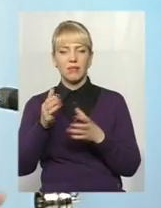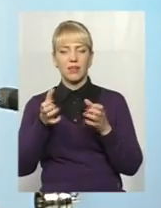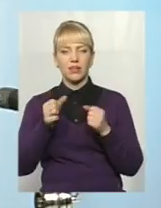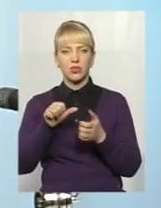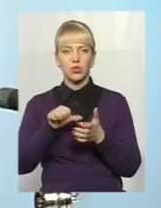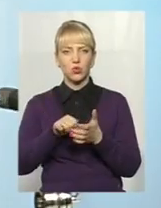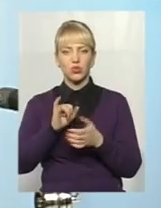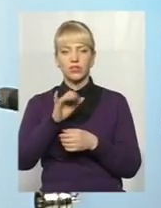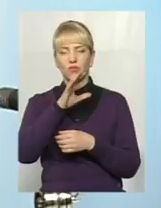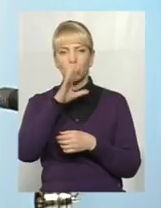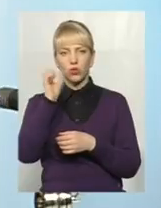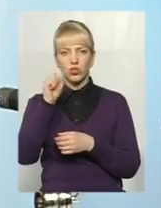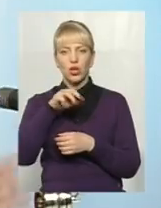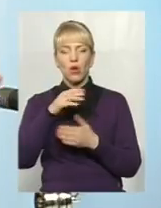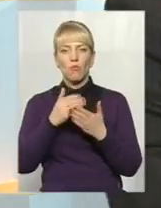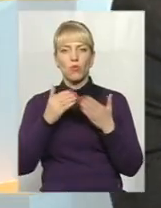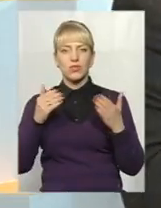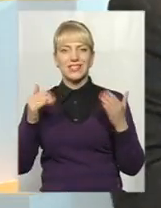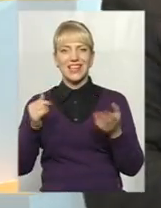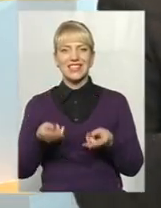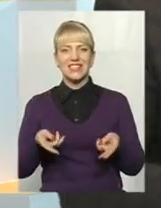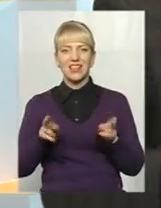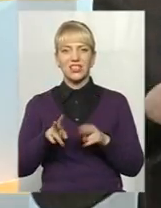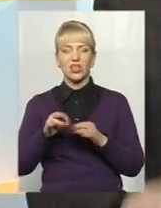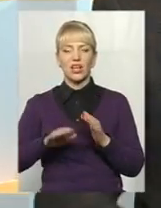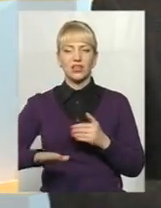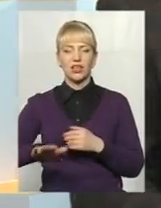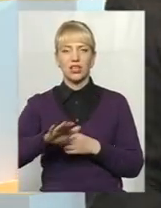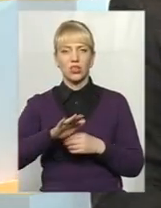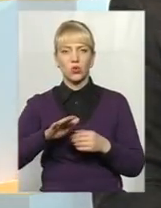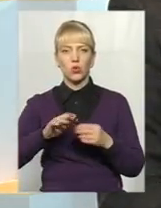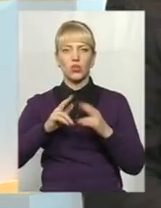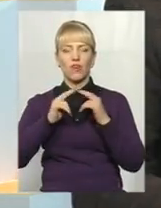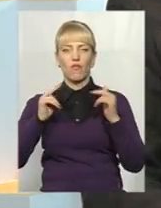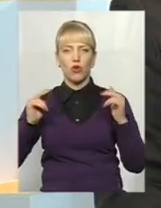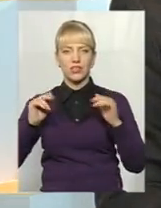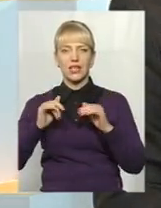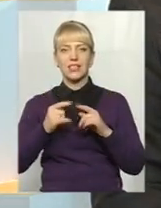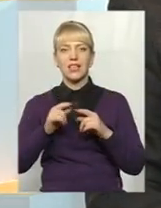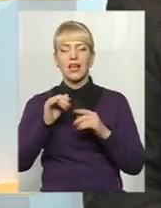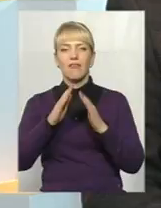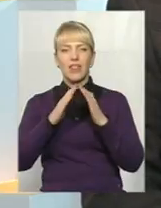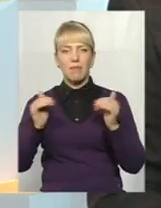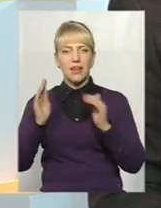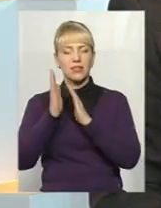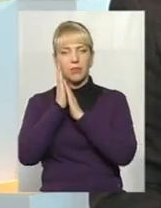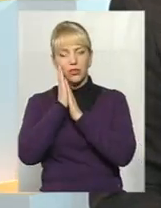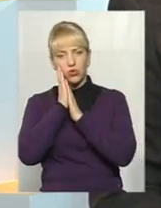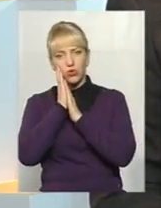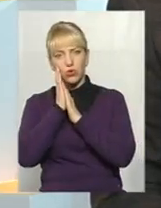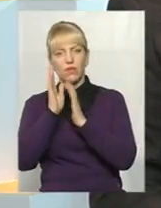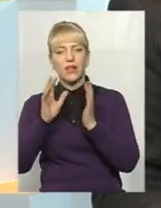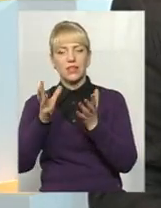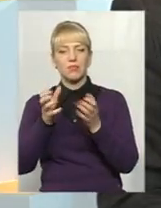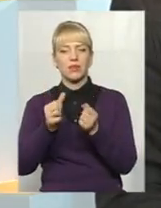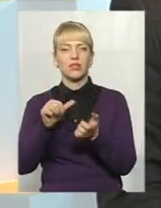і уночі музеїв, і залишитися на території фортеці, в наметі переночувати, і прийняти участь у цій величезній ярмарці.